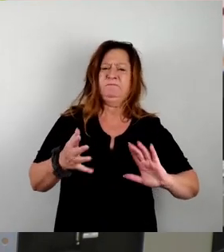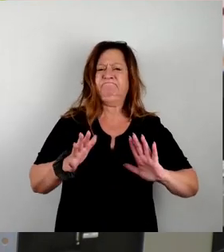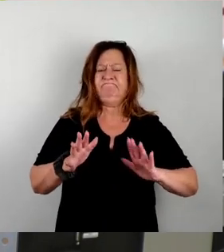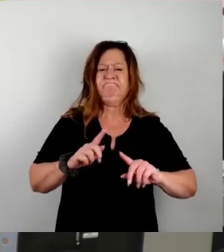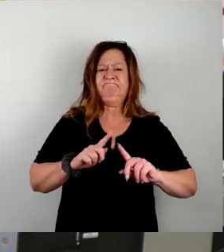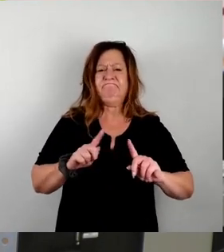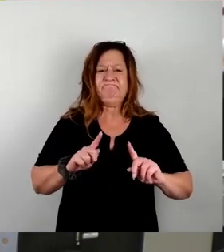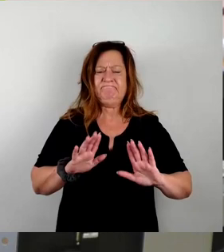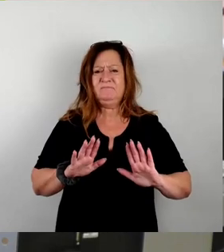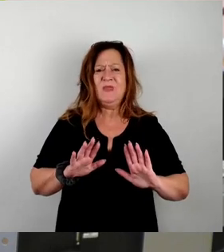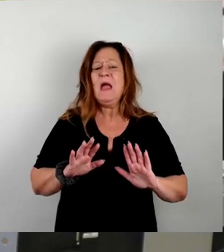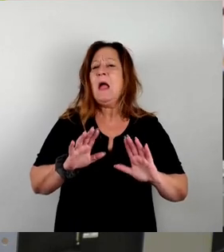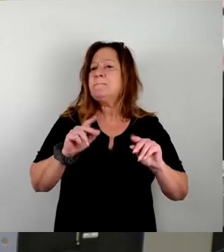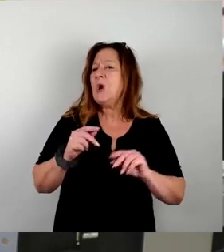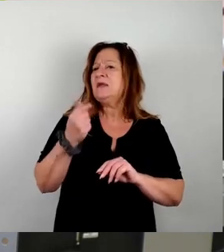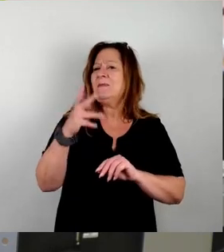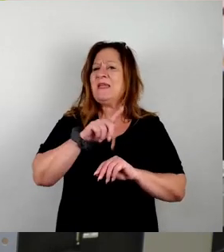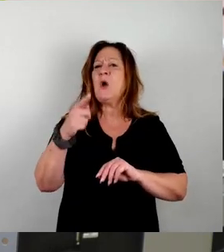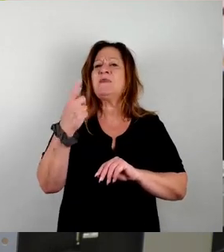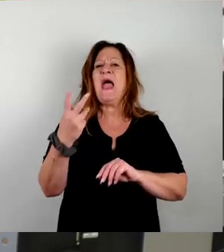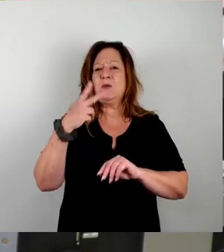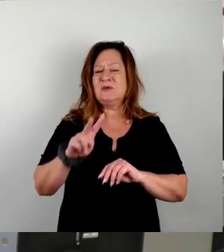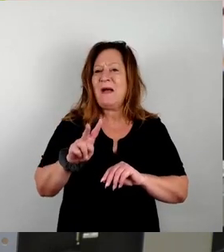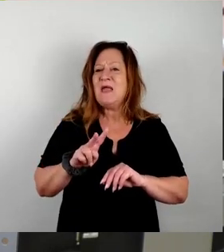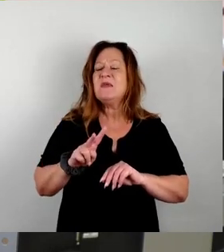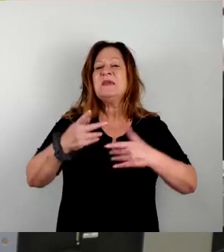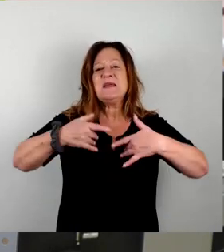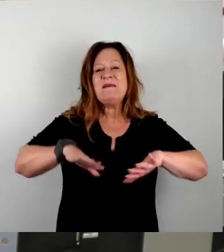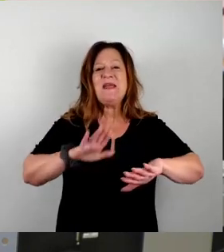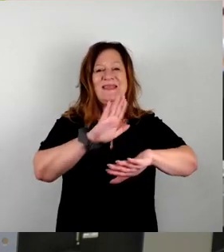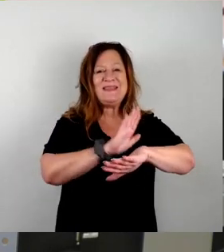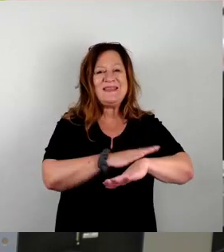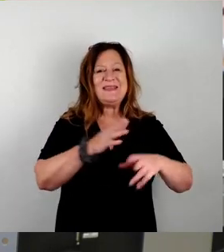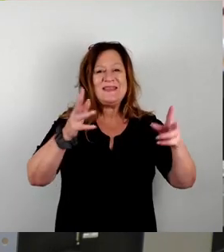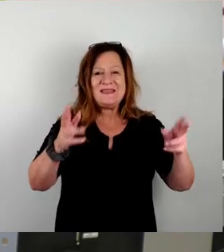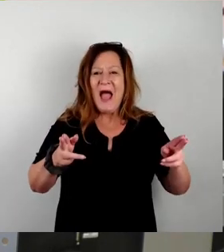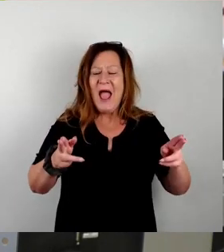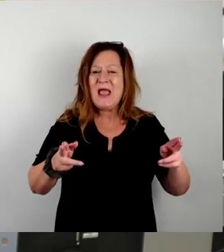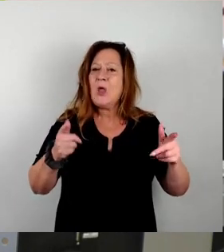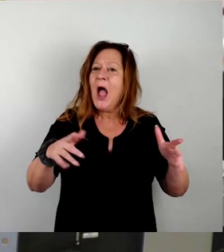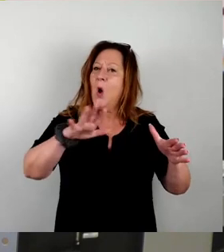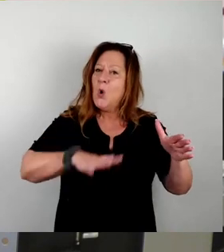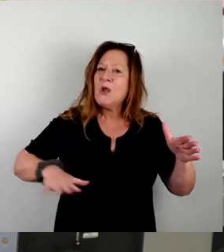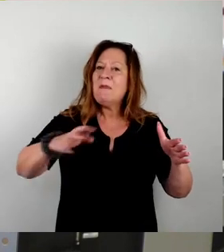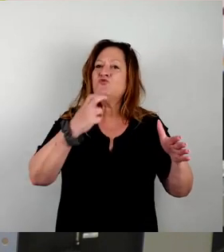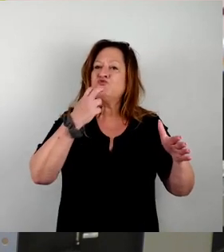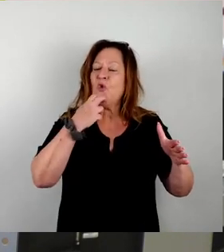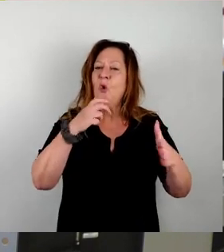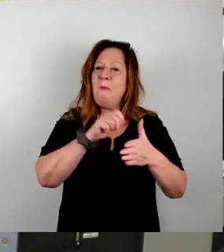2021 hatten, nämlich einen zeitlich begrenzten und auch räumlich begrenzten Stromausfall aufgrund eines technischen Defekts.